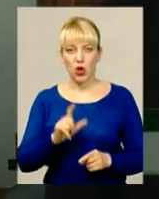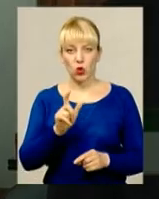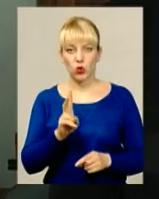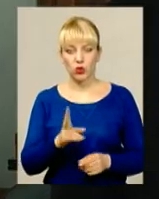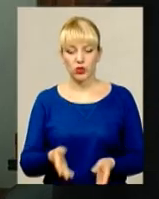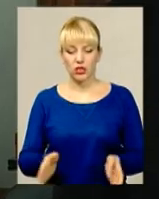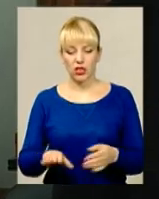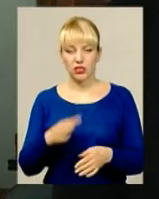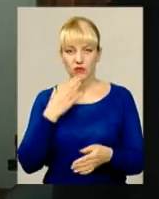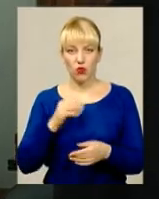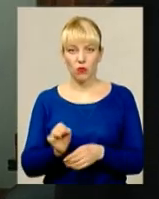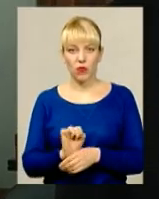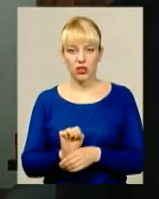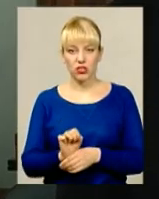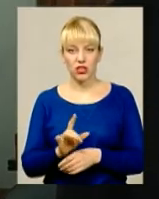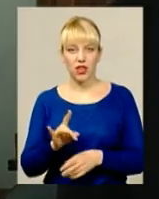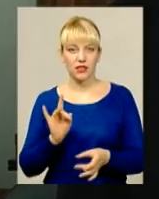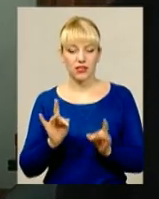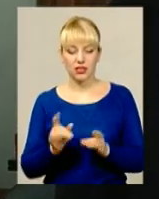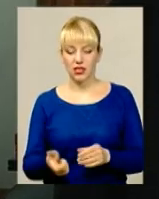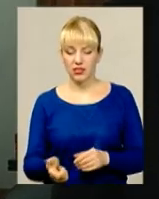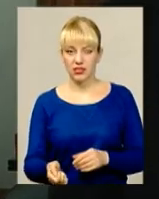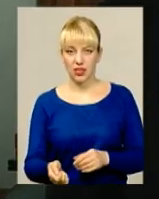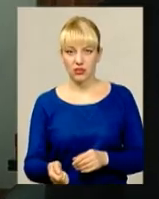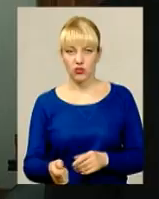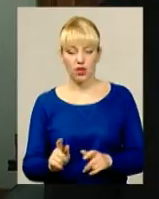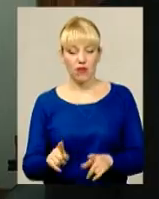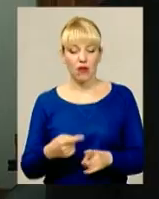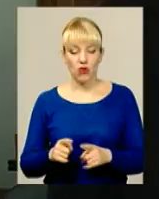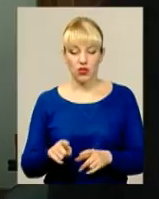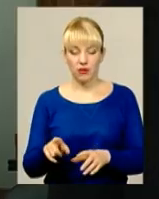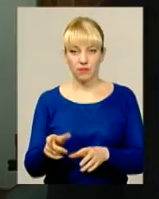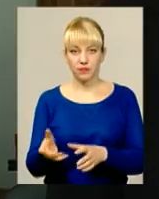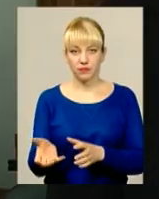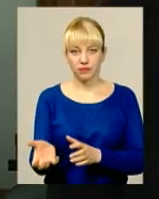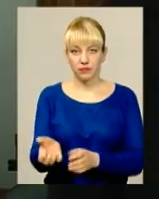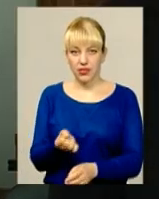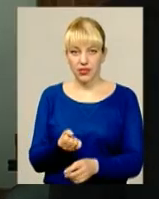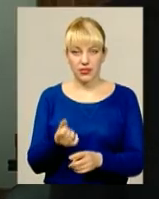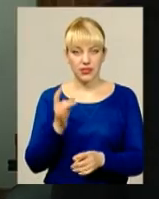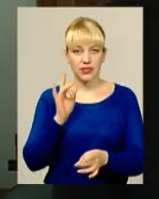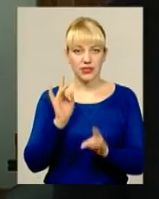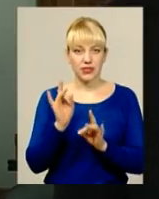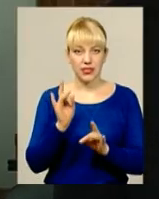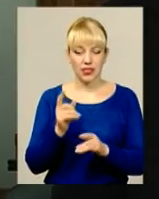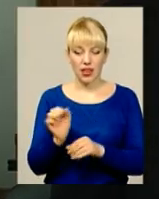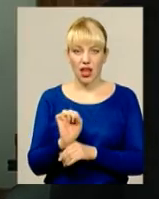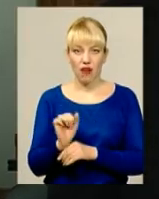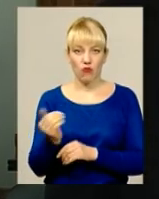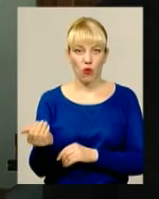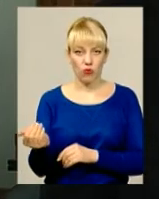машину, ставить автомобіль на сигналізацію, передаючи сигнал з брелка на свій автомобіль. В цей час